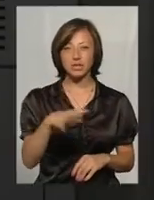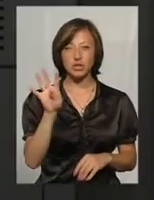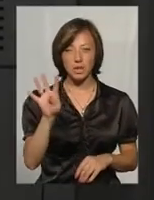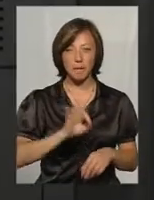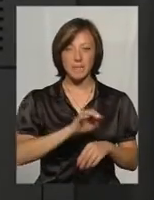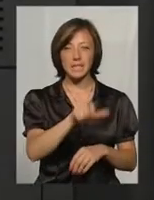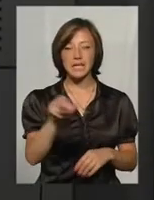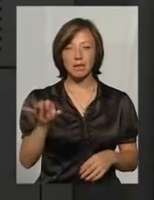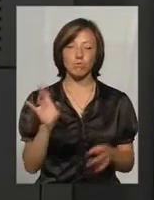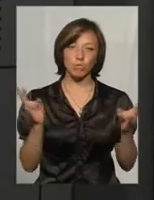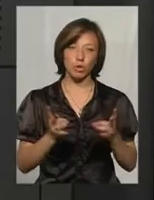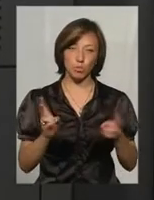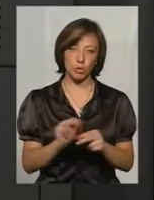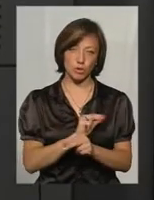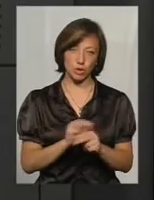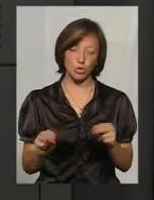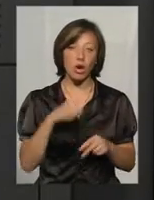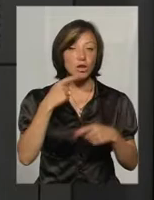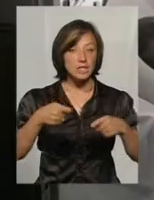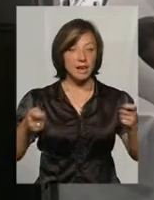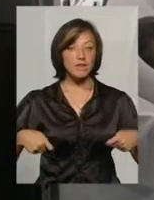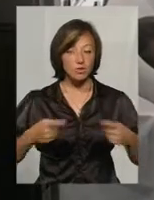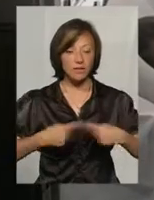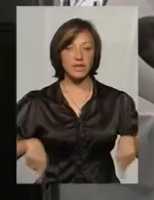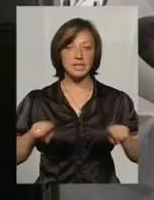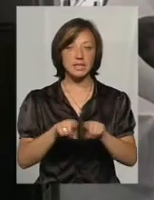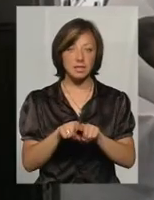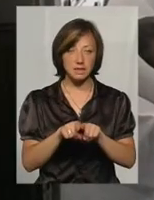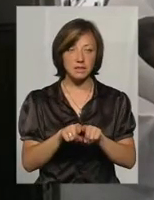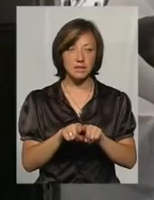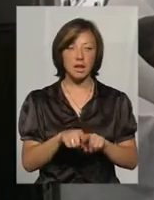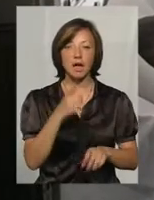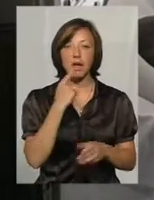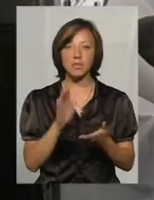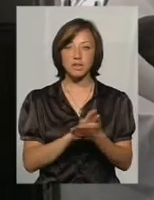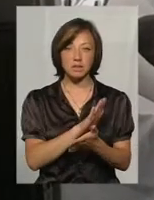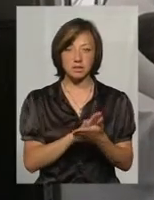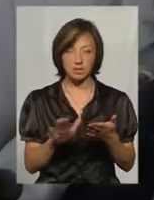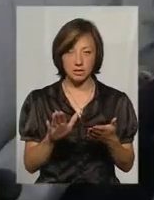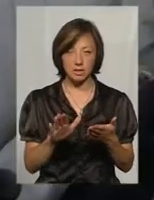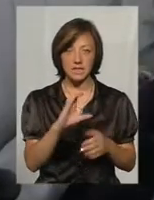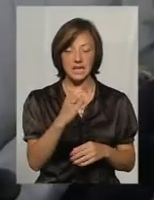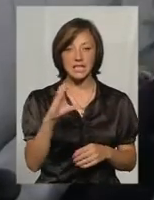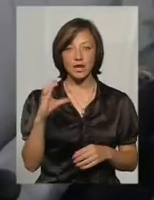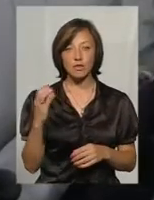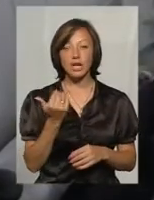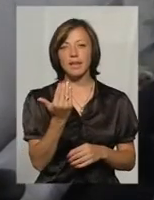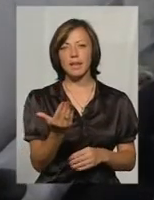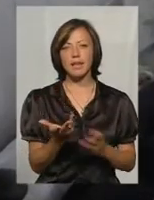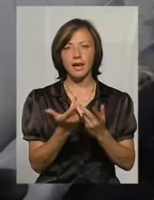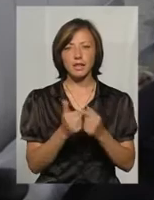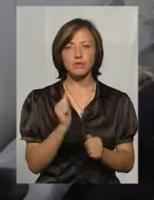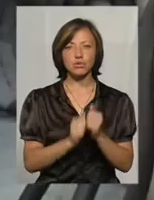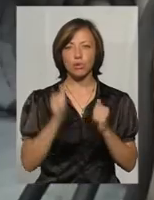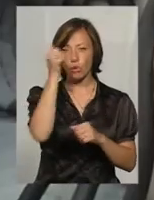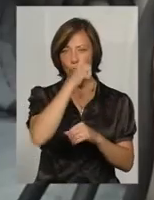потребують процедури. Причому, за словами завідувачого відділення гемодіалізу Сергія Сергійовича Одалінського, їхня кількість кожен рік